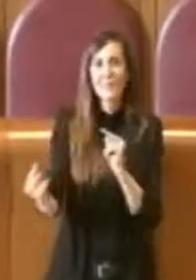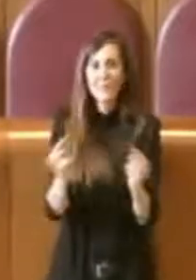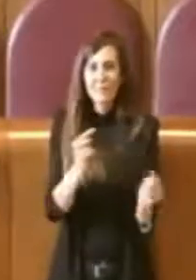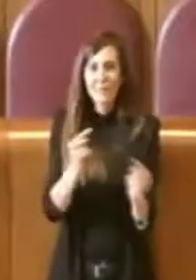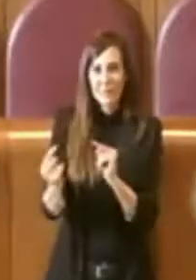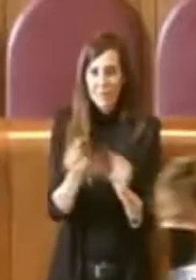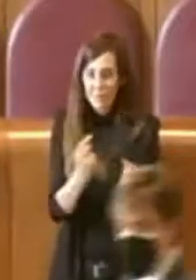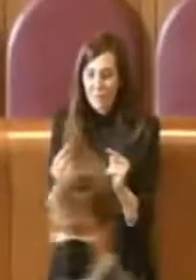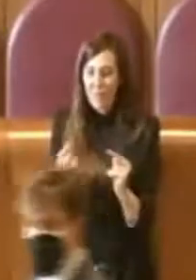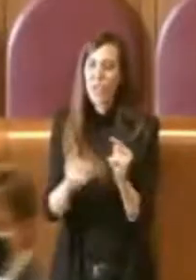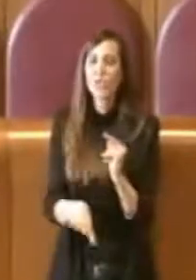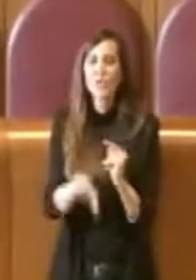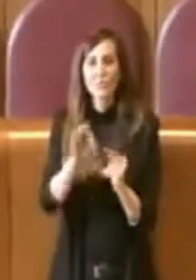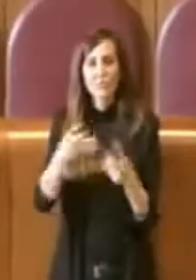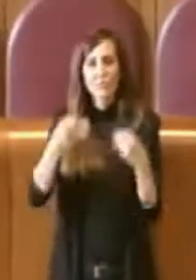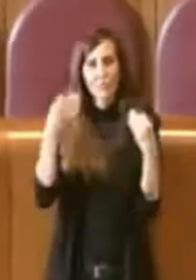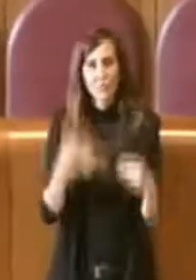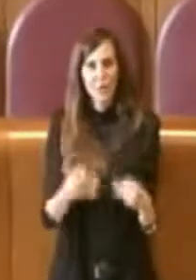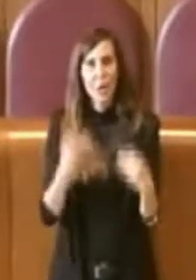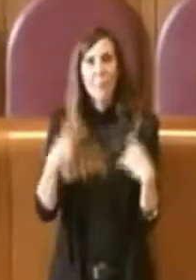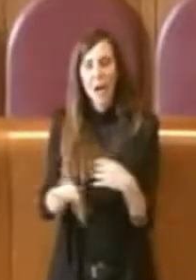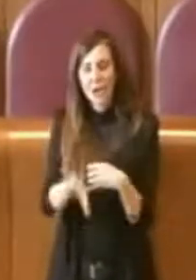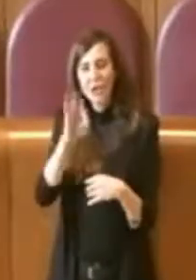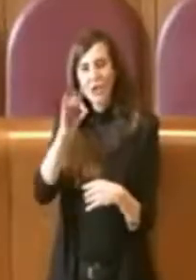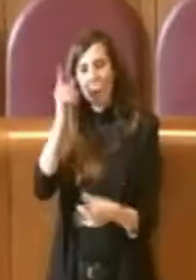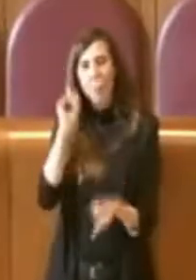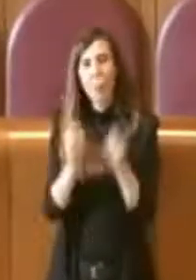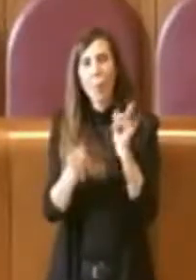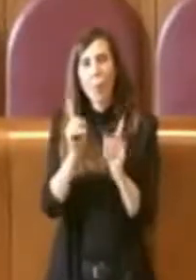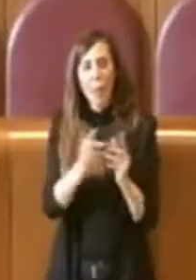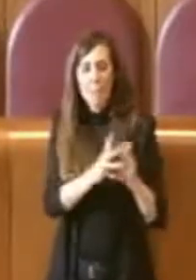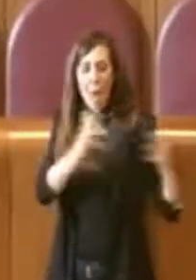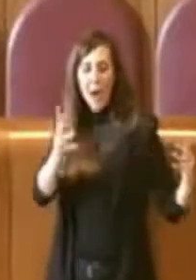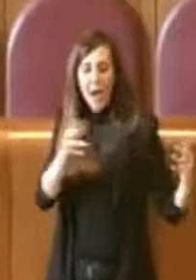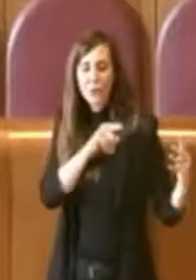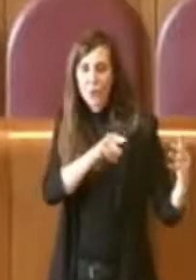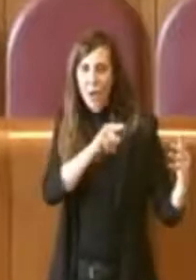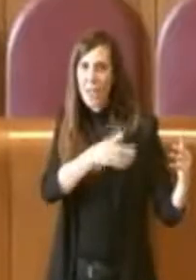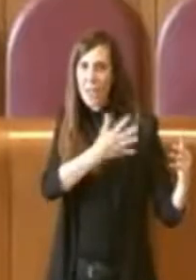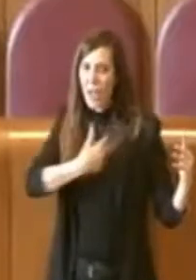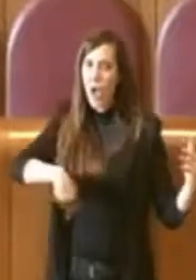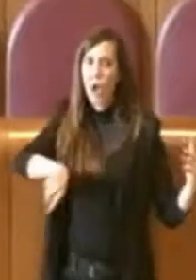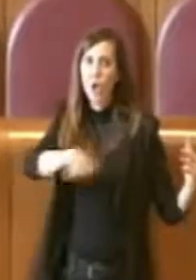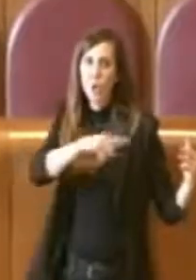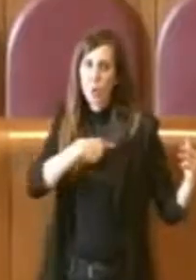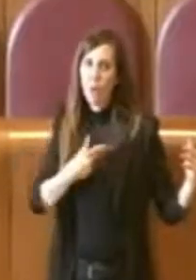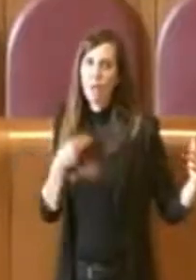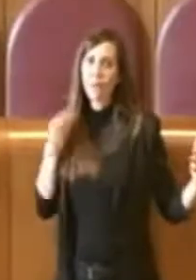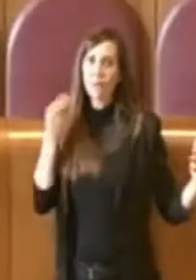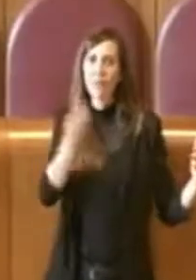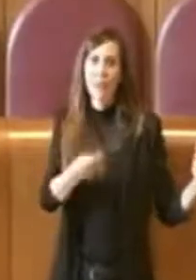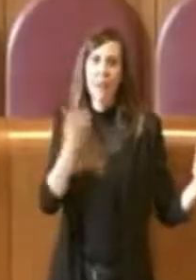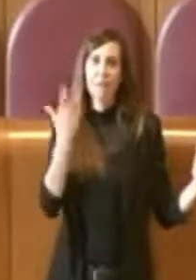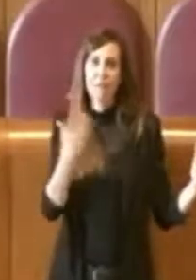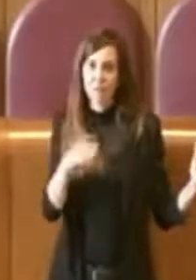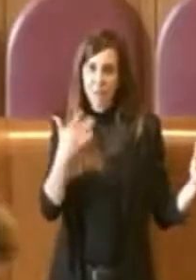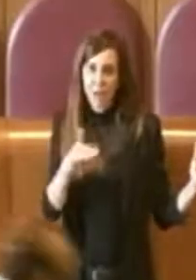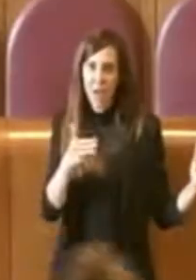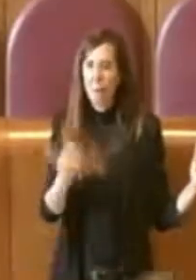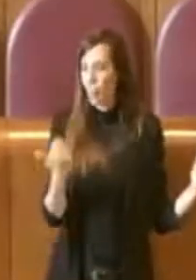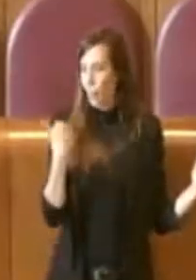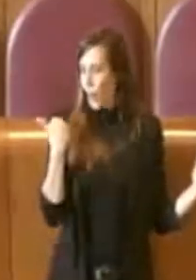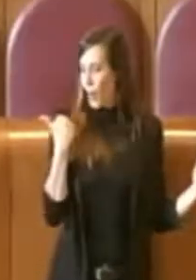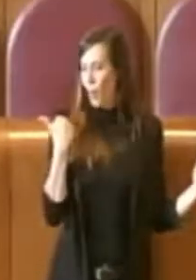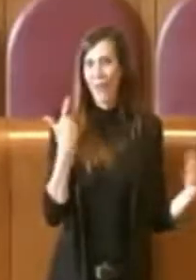decisione, ma il nostro indirizzo politico di maggioranza lo abbiamo sicuramente dato. Ma poco fa ho sentito il